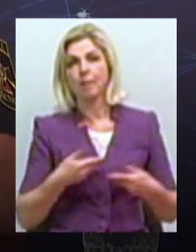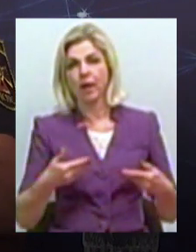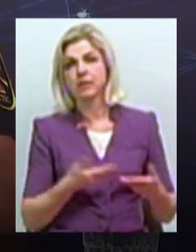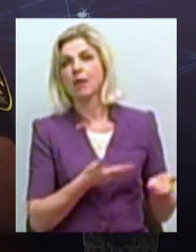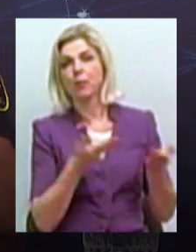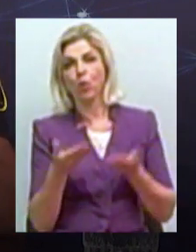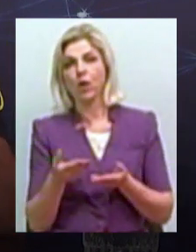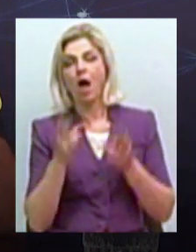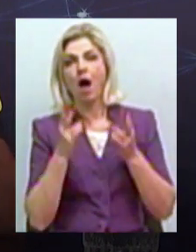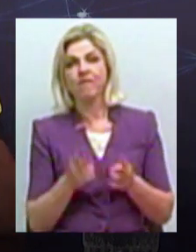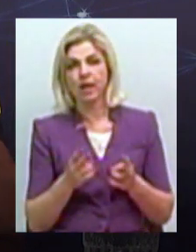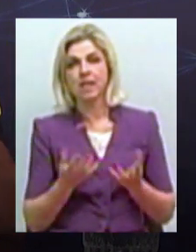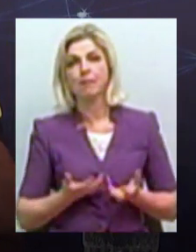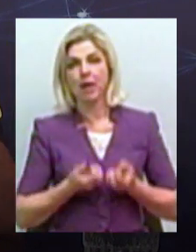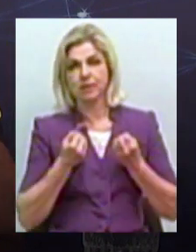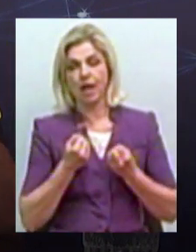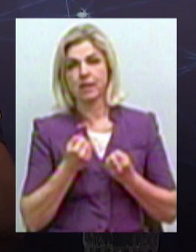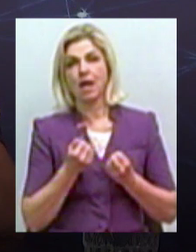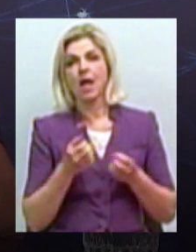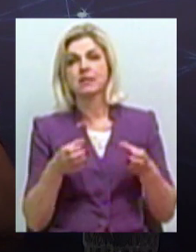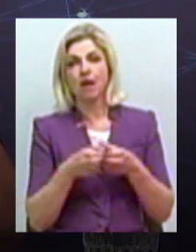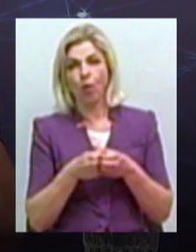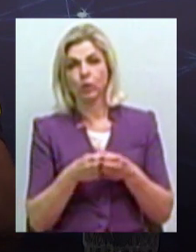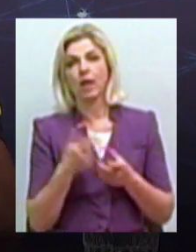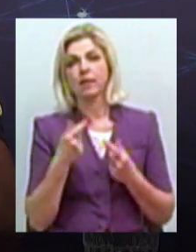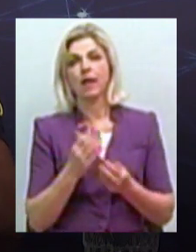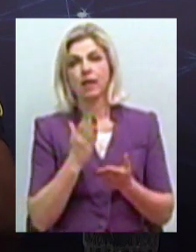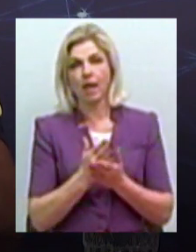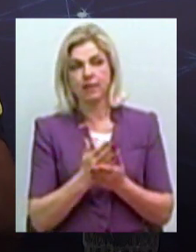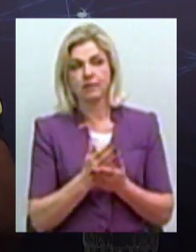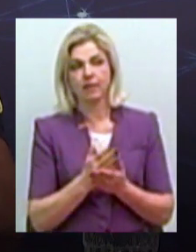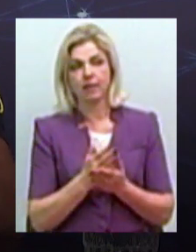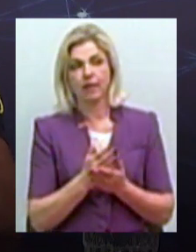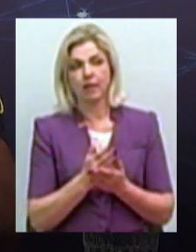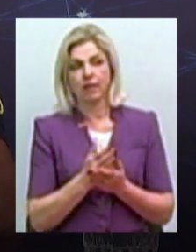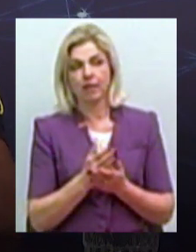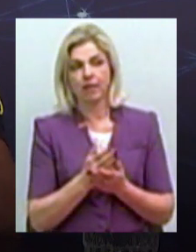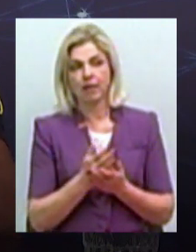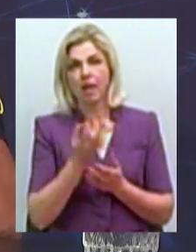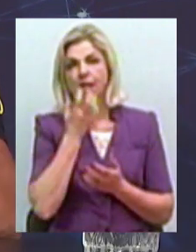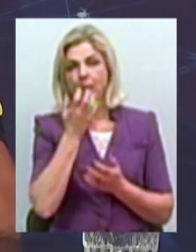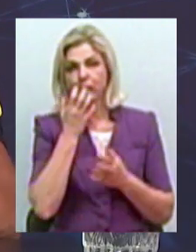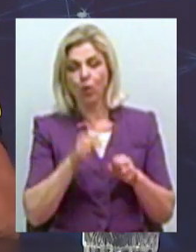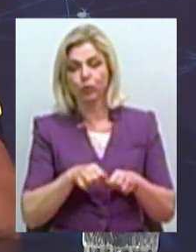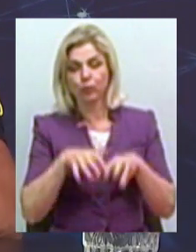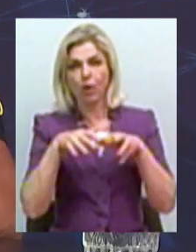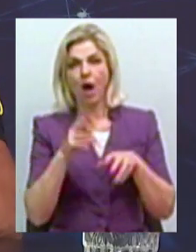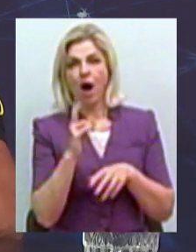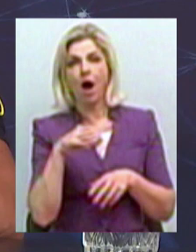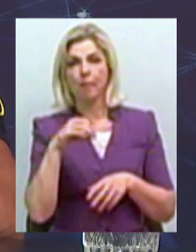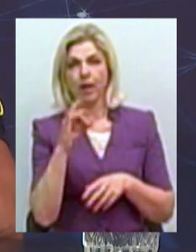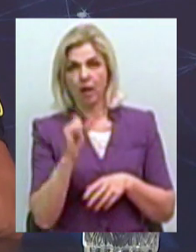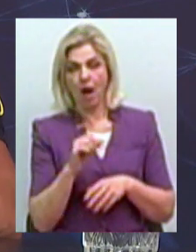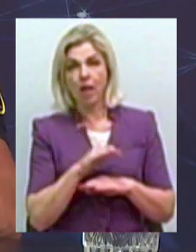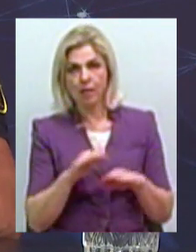до аварійно-рятувального загону спеціального призначення, де у нас є теплодимокамера, і діти можуть опинитися, як в